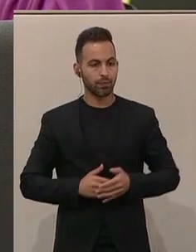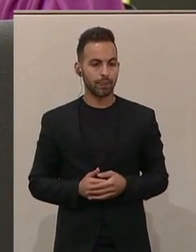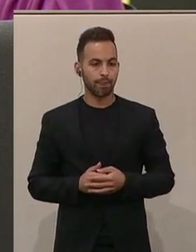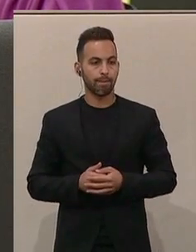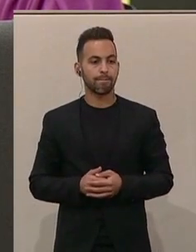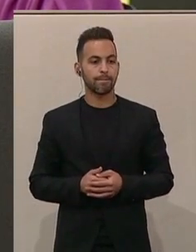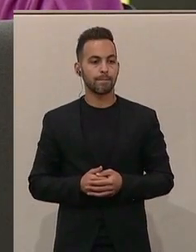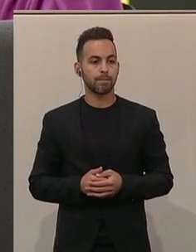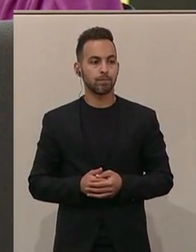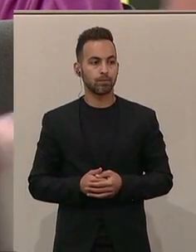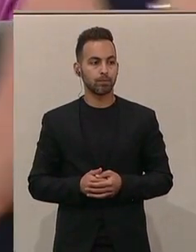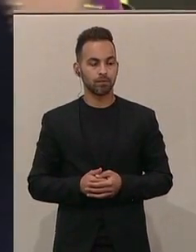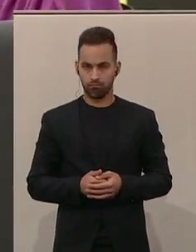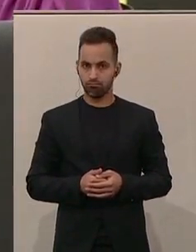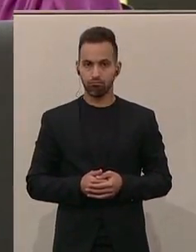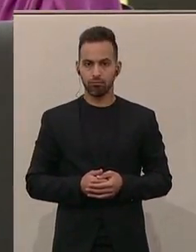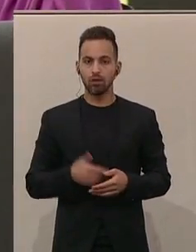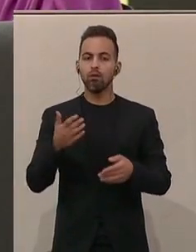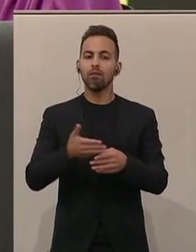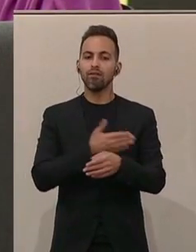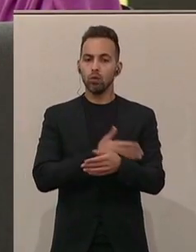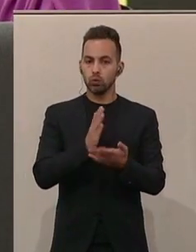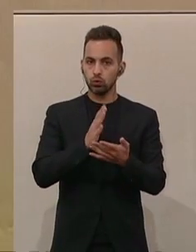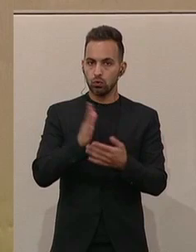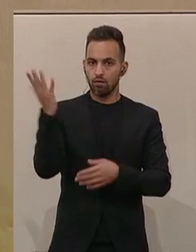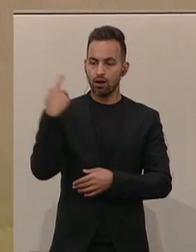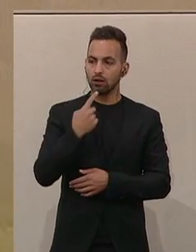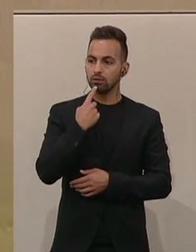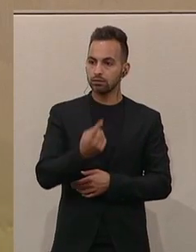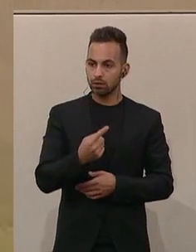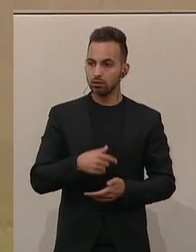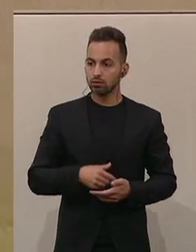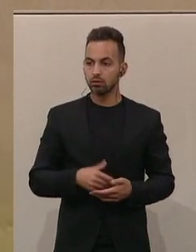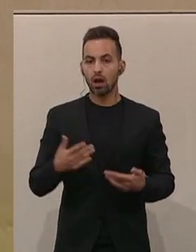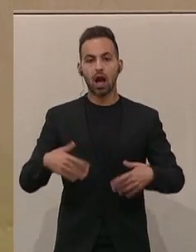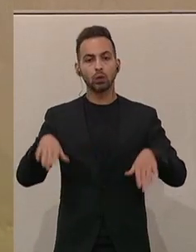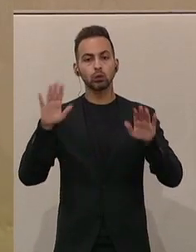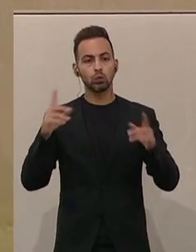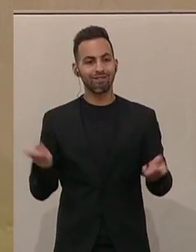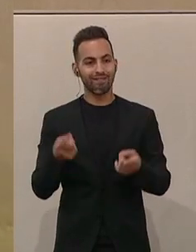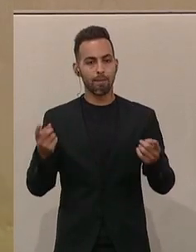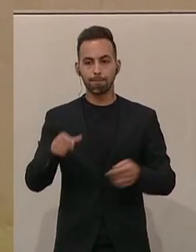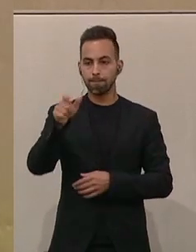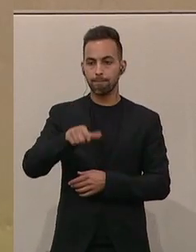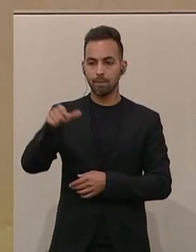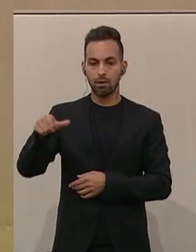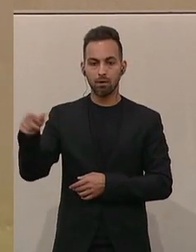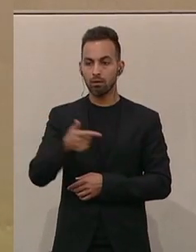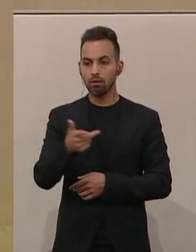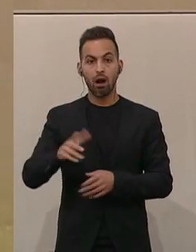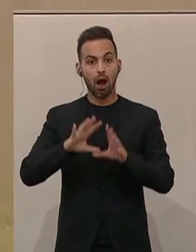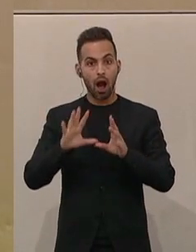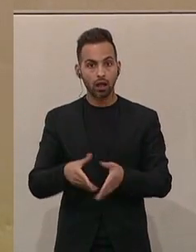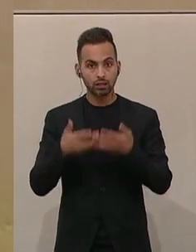Denn es kann nicht sein, man hat es vorher schon erwähnt, dass Asylwerber alles